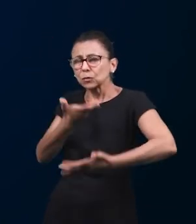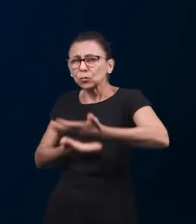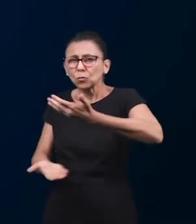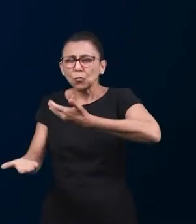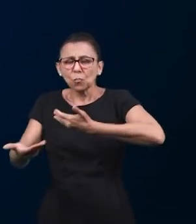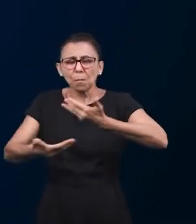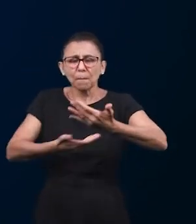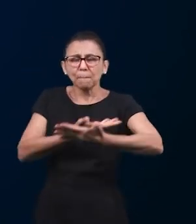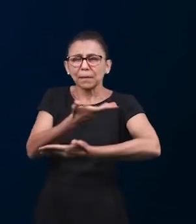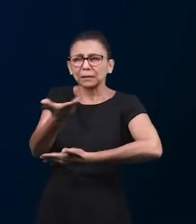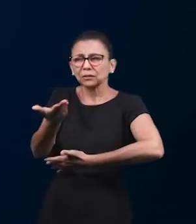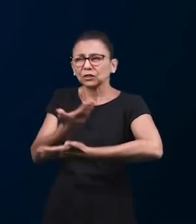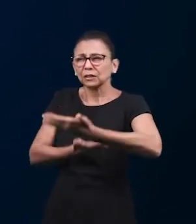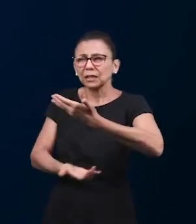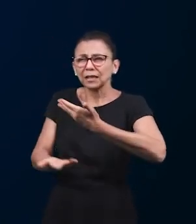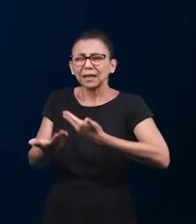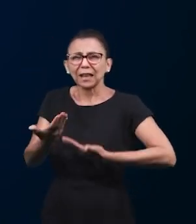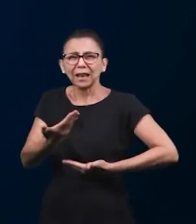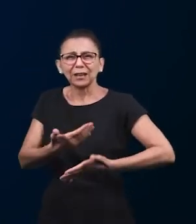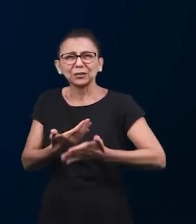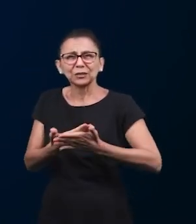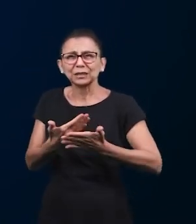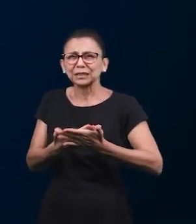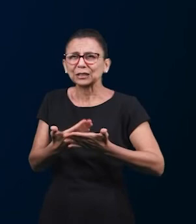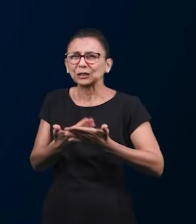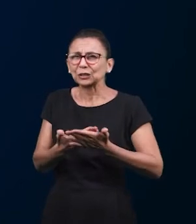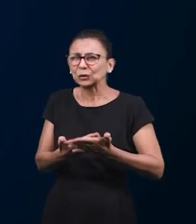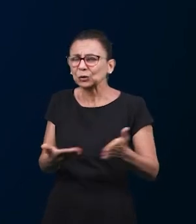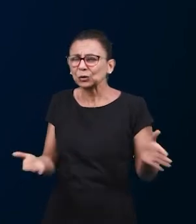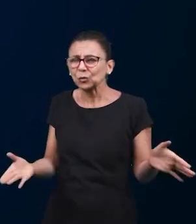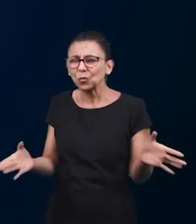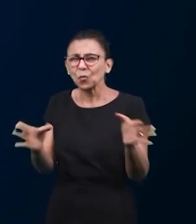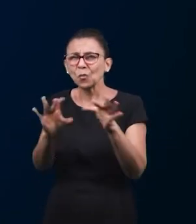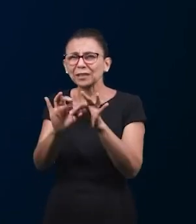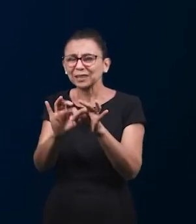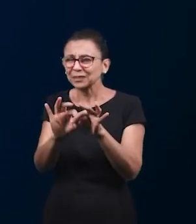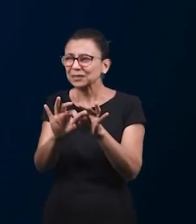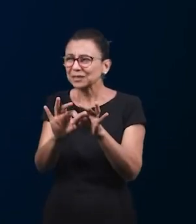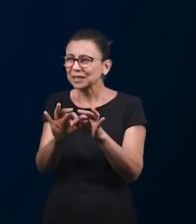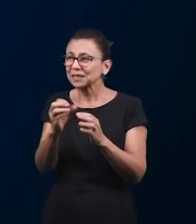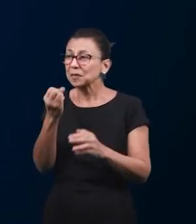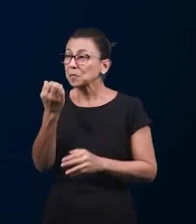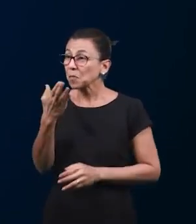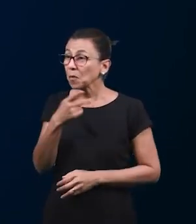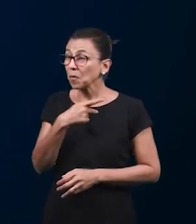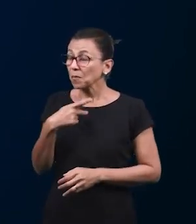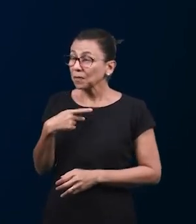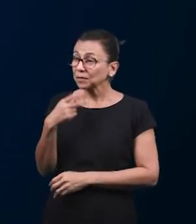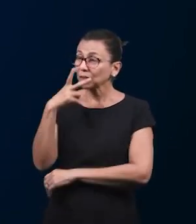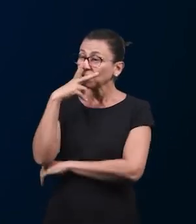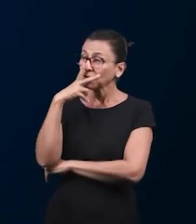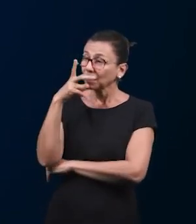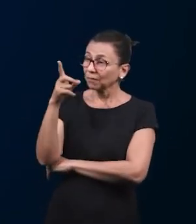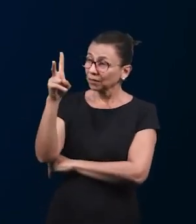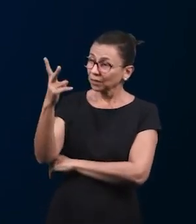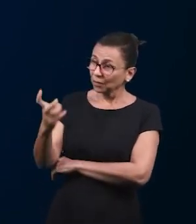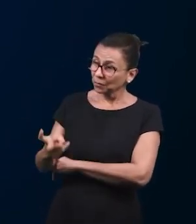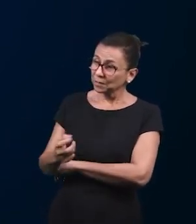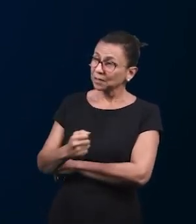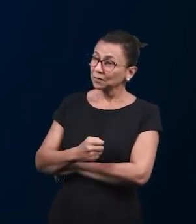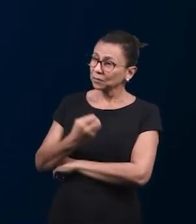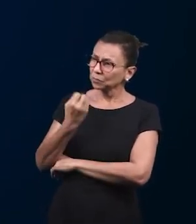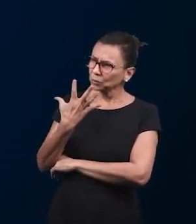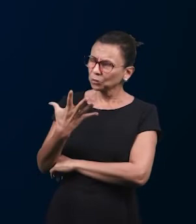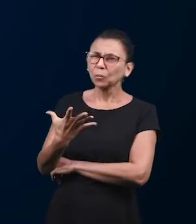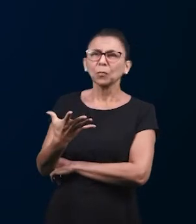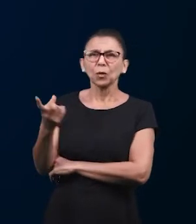растет и участие церкви растет и это очень радует сердца всех пасторок когда